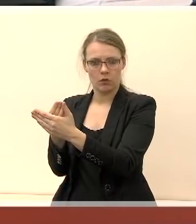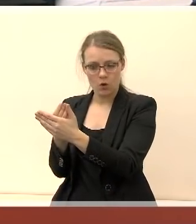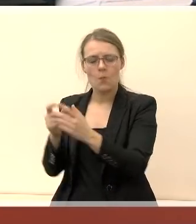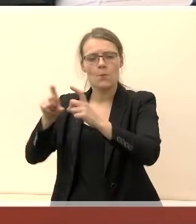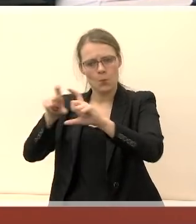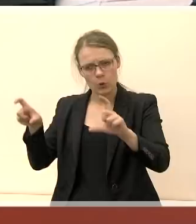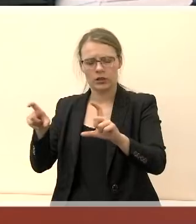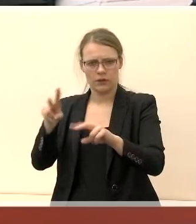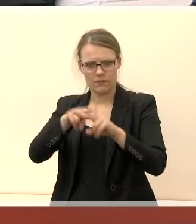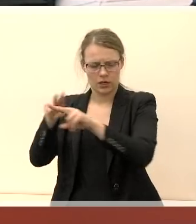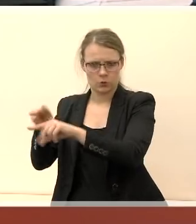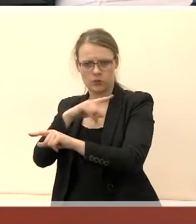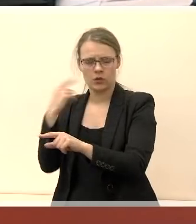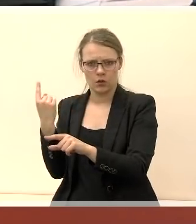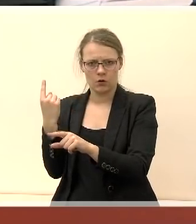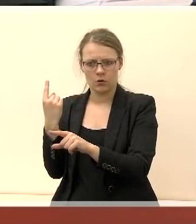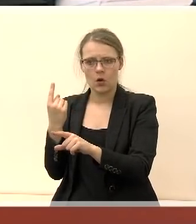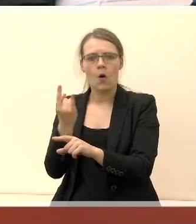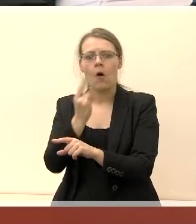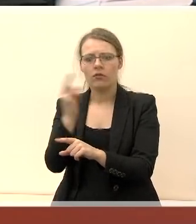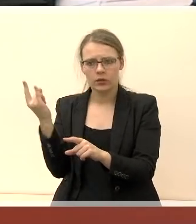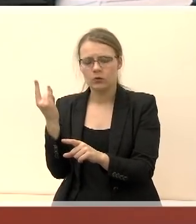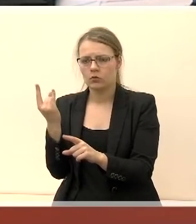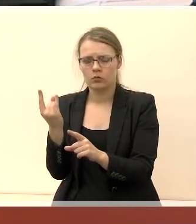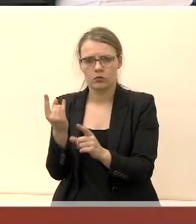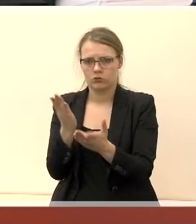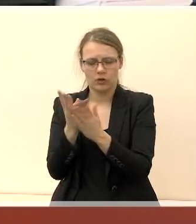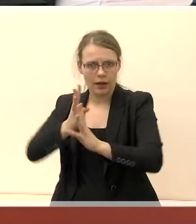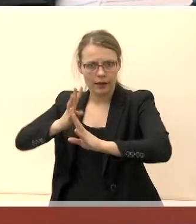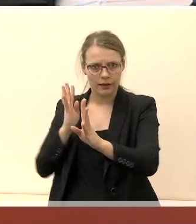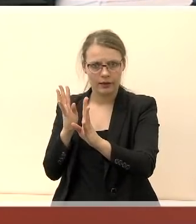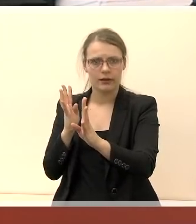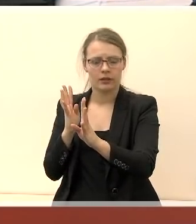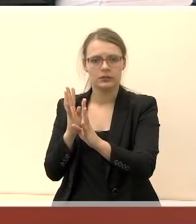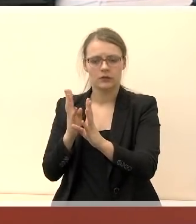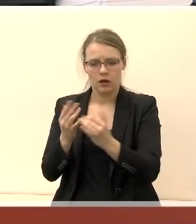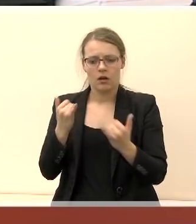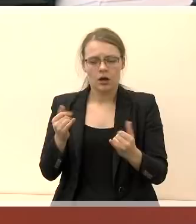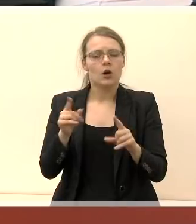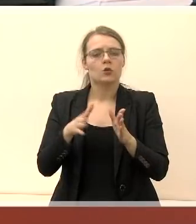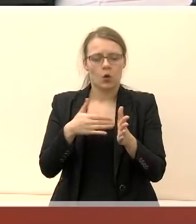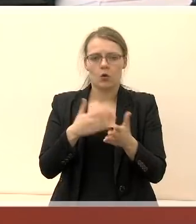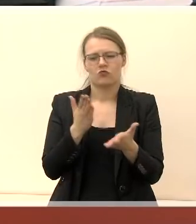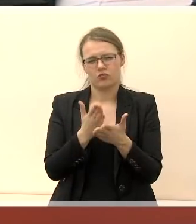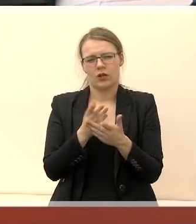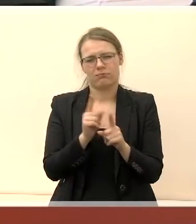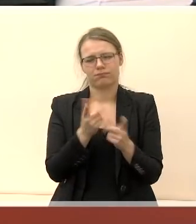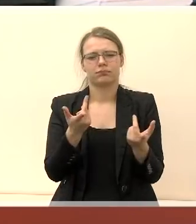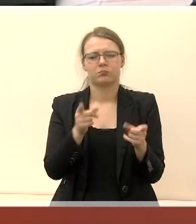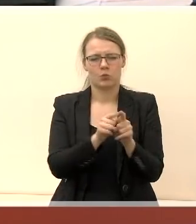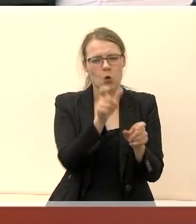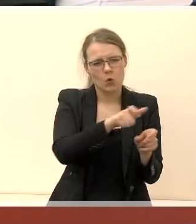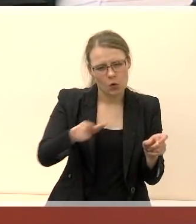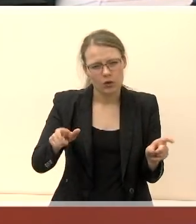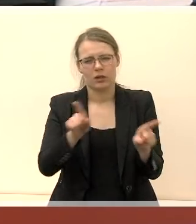daug, o vaikučių jau yra eilės. Tai yra konkretūs, greitai, skubūs darbai. Toliau, komunalinis ūkis, tai yra, aš turiu